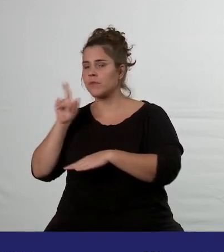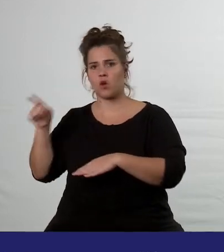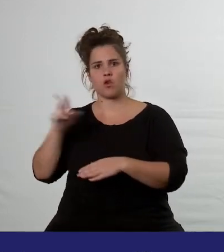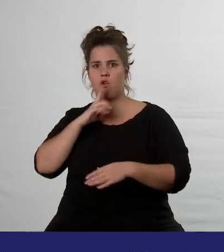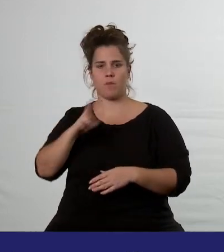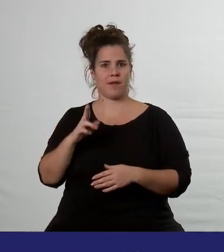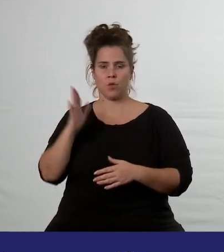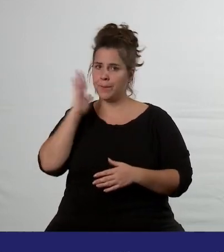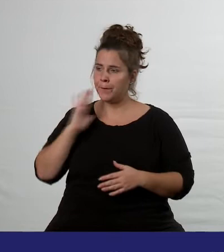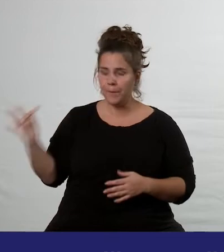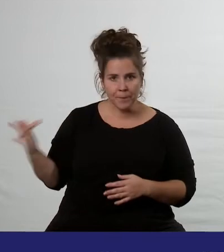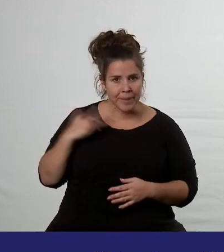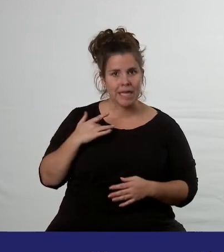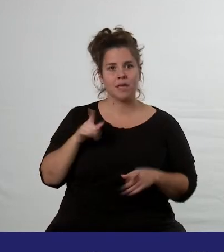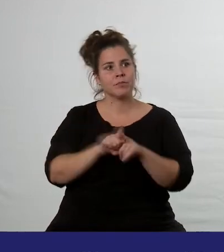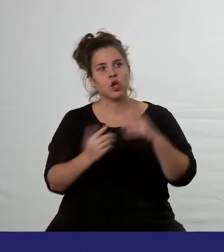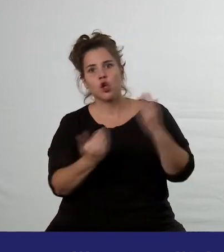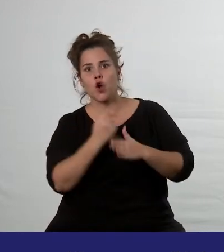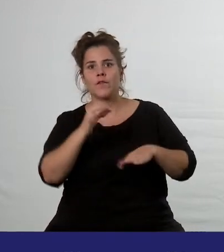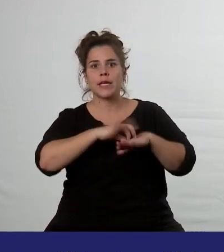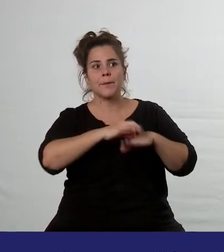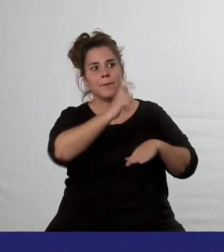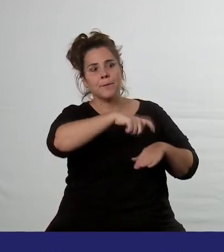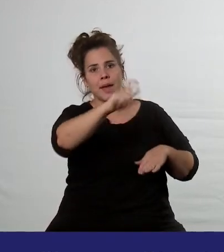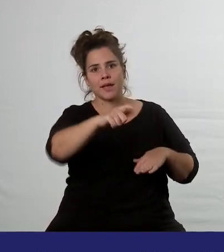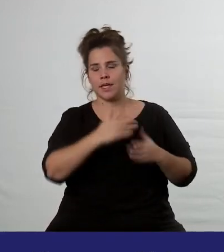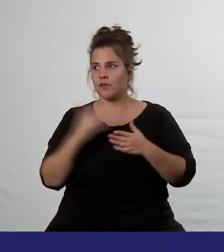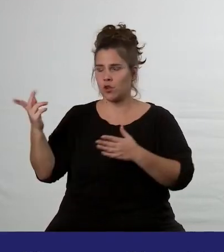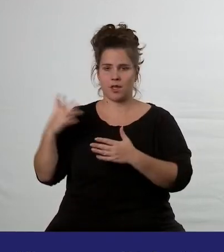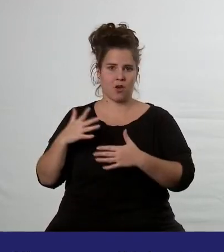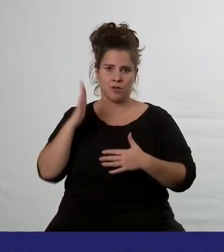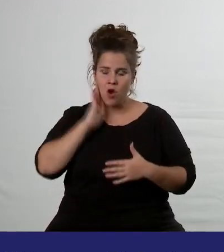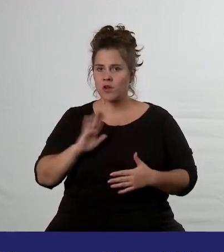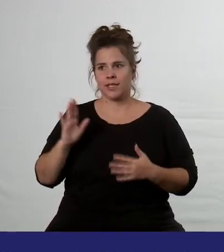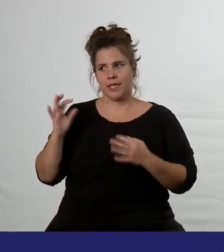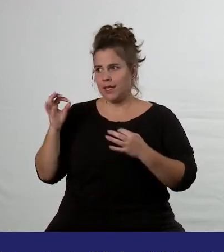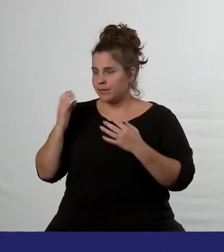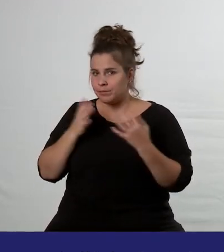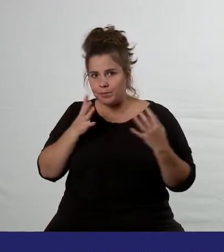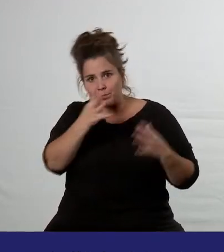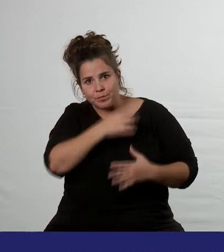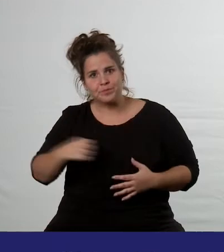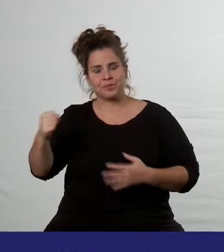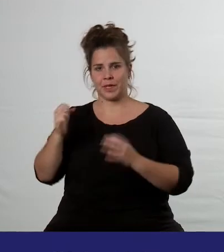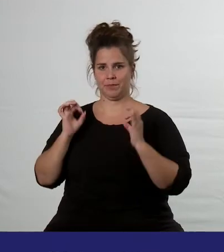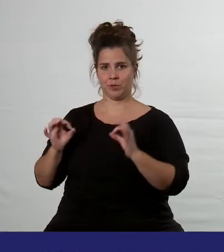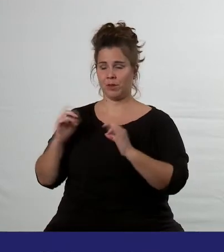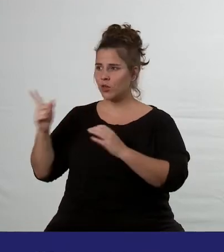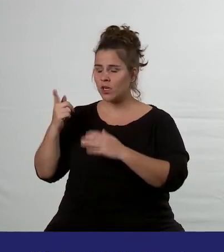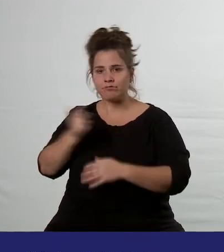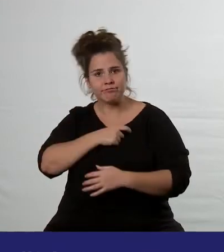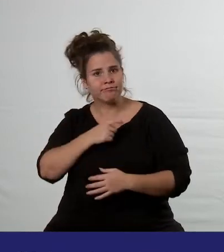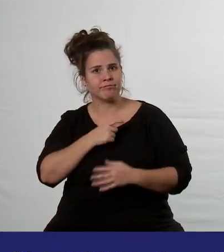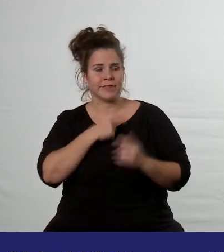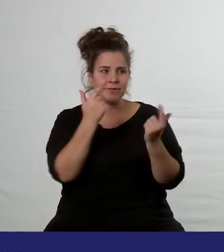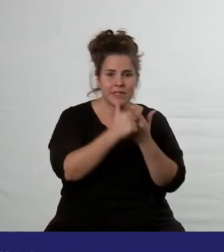byly od začátku milí a vždy vstřícní, za což jim velice děkuji i touto cestou. Trpělivě nám vše ukazovali a